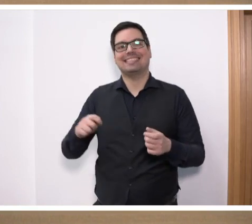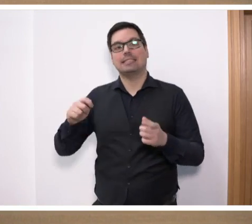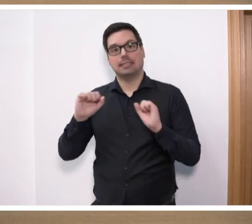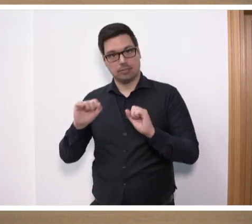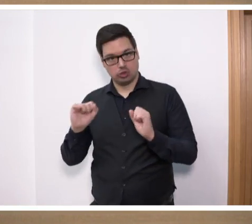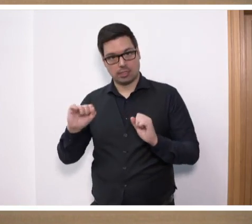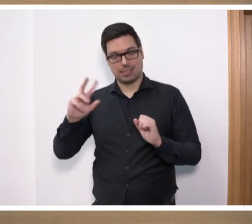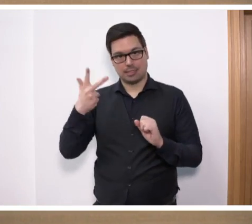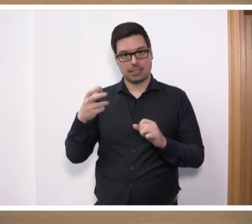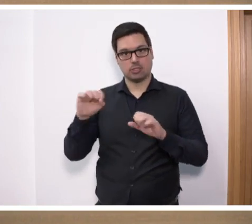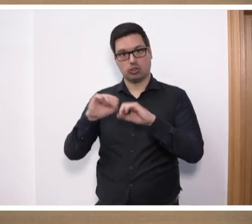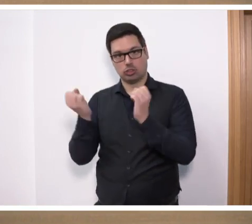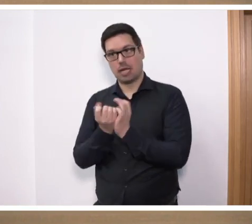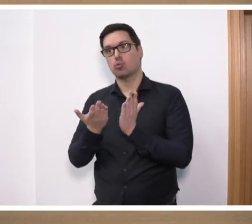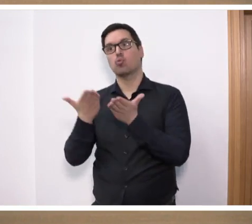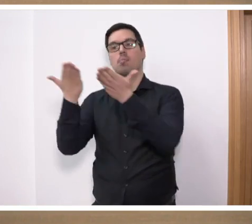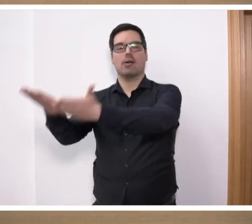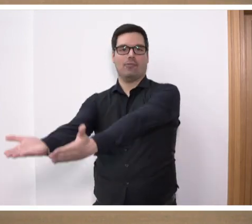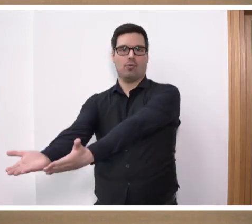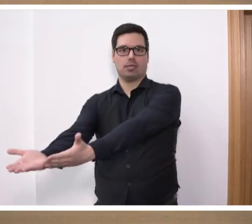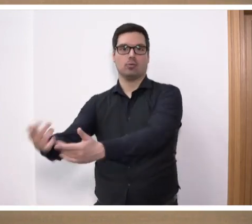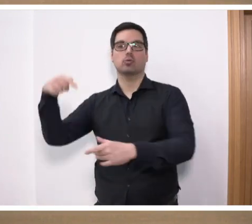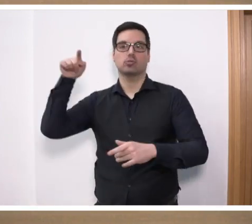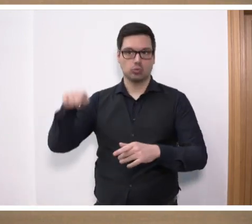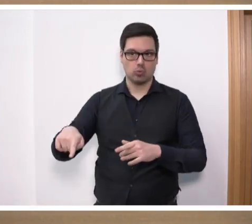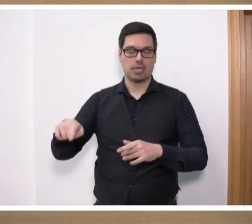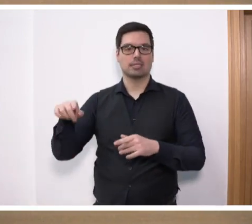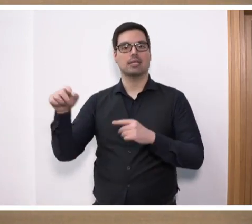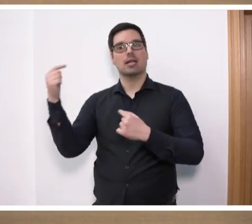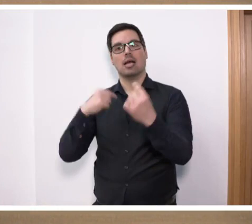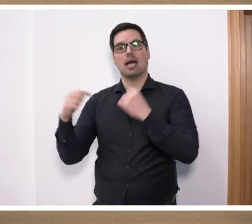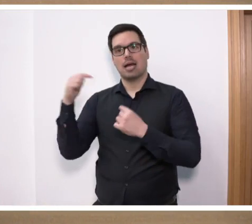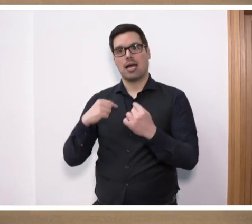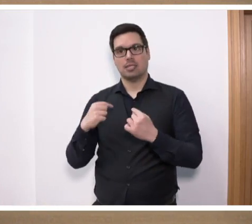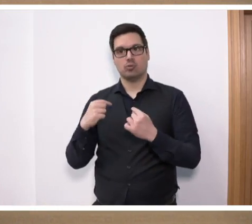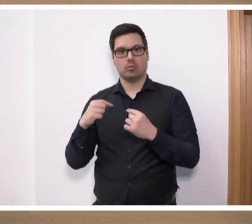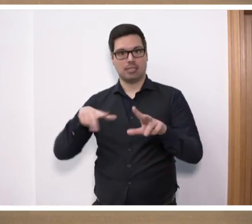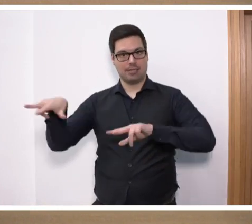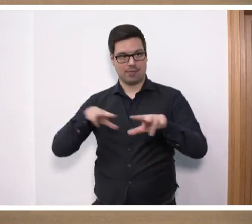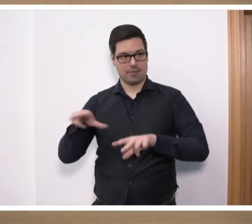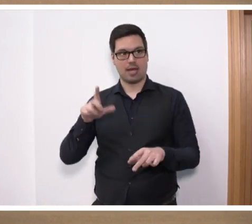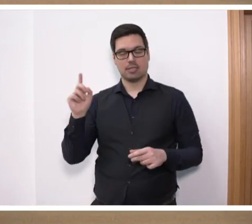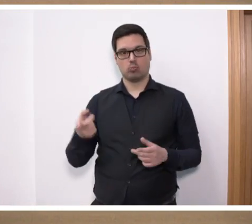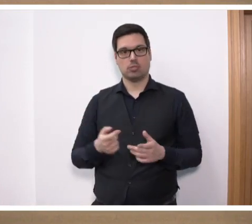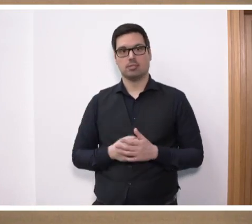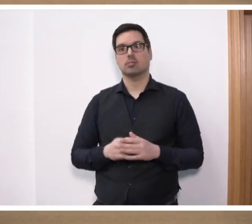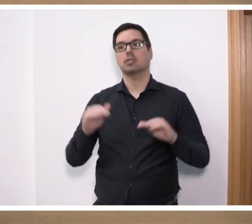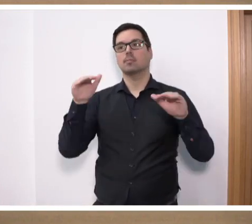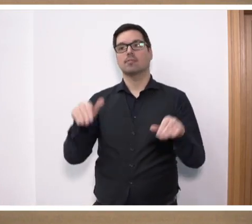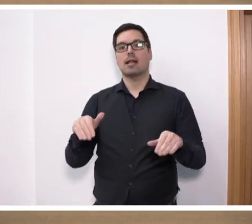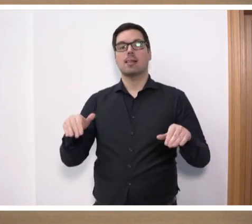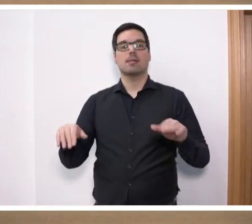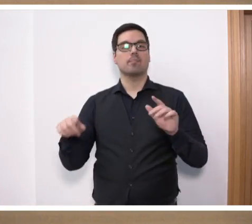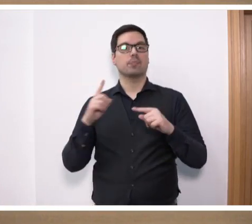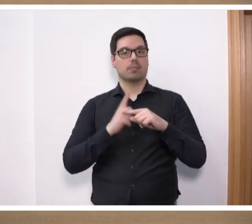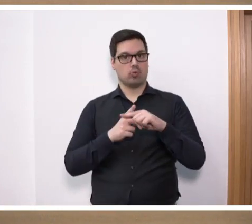überführt werden soll und dort das Asylverfahren entsprechend zu durchlaufen hat. Und im Falle einer positiven